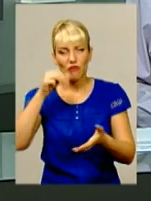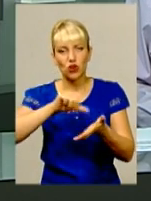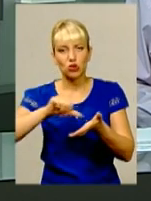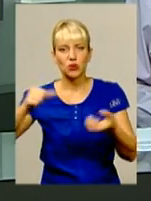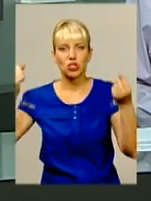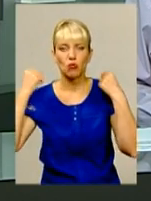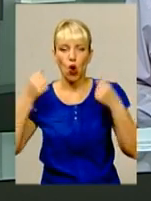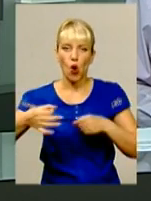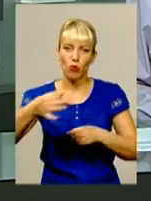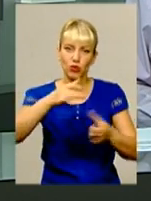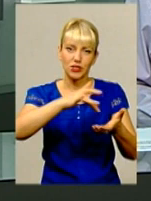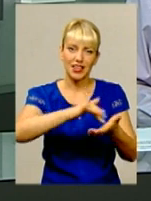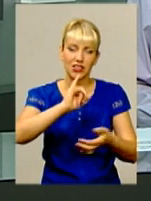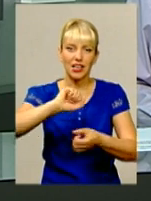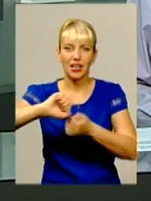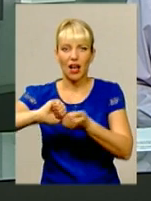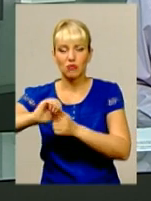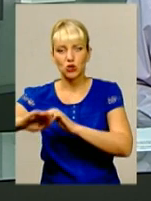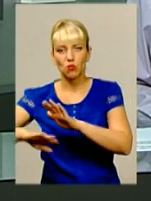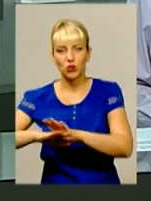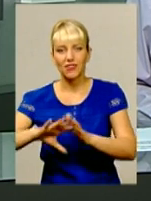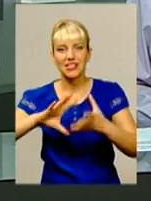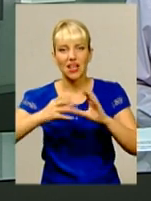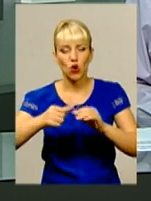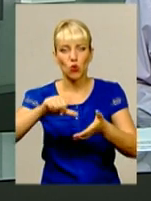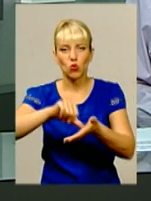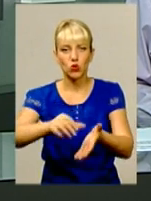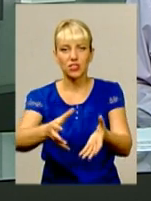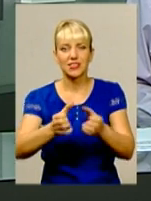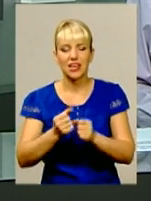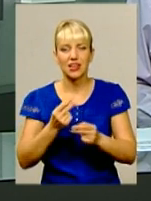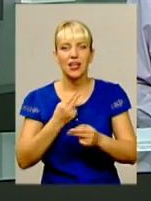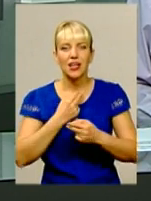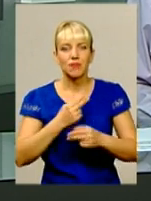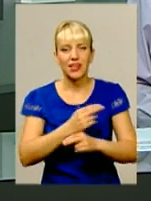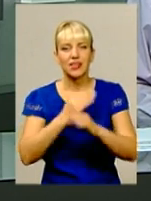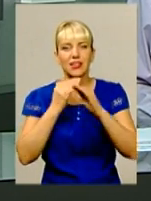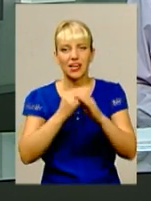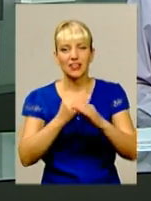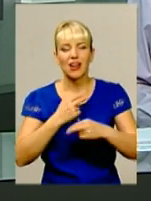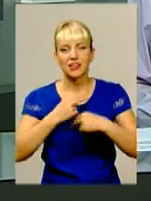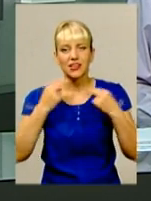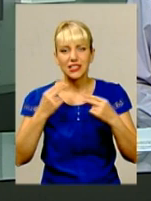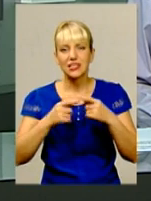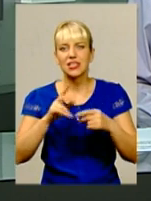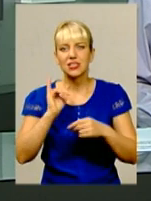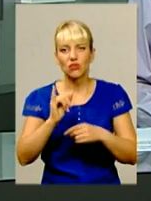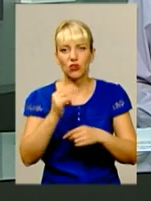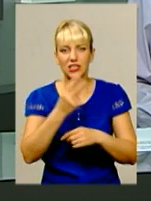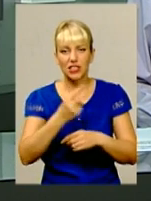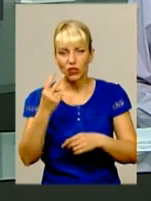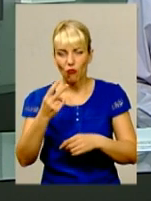та з Кам'янця-Подільського. Загалом участь у змаганнях взяли тхек-вондисти з 22 областей України.